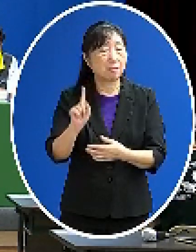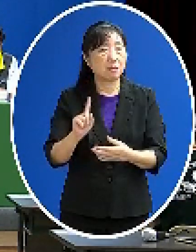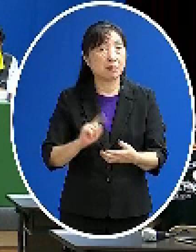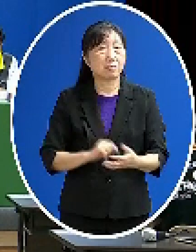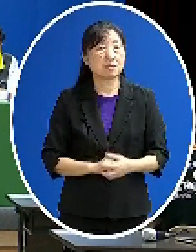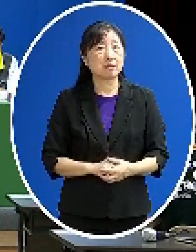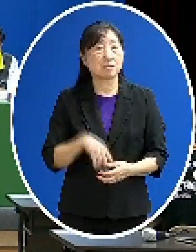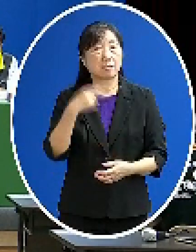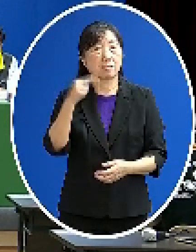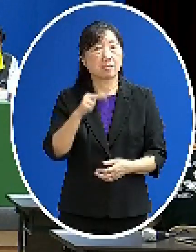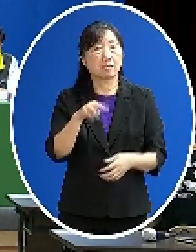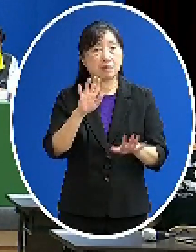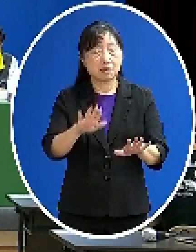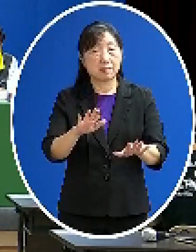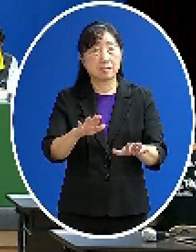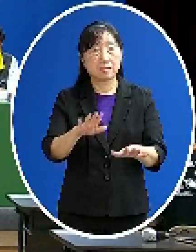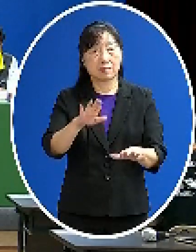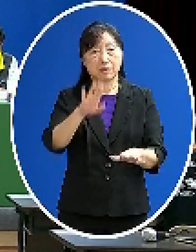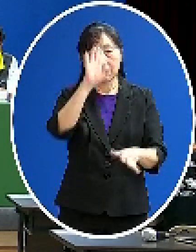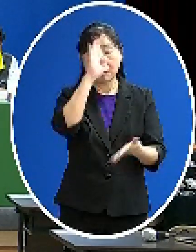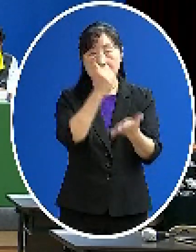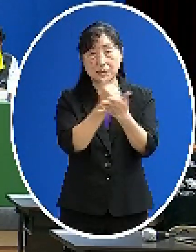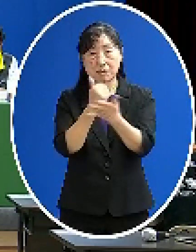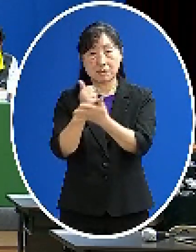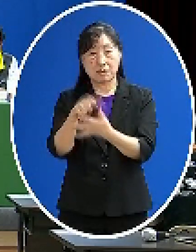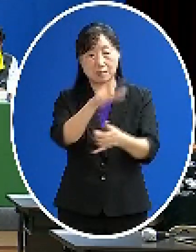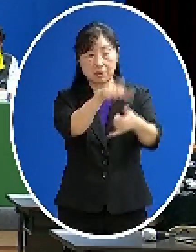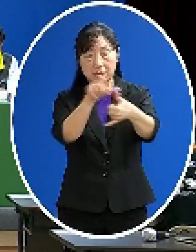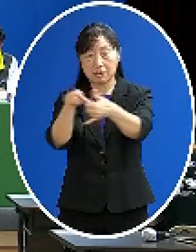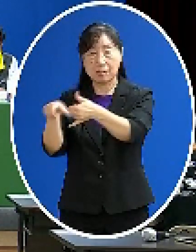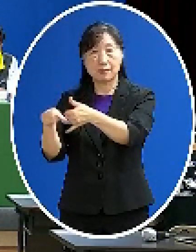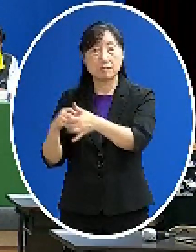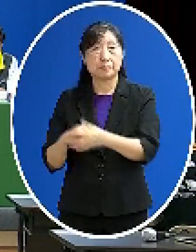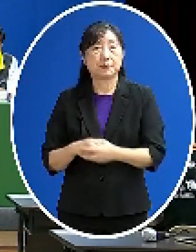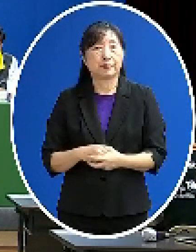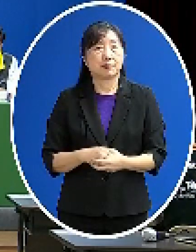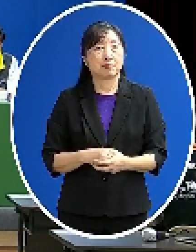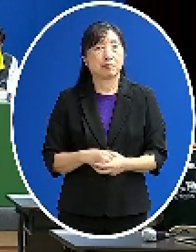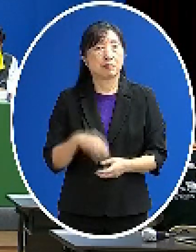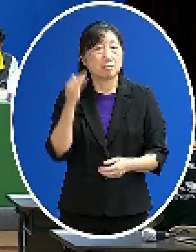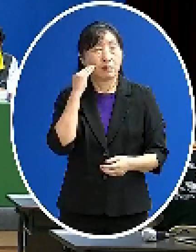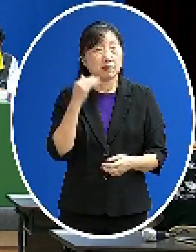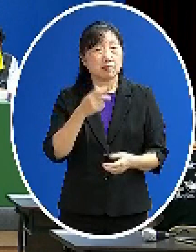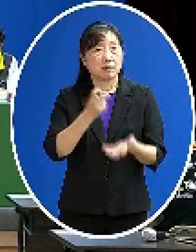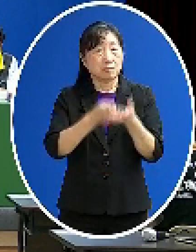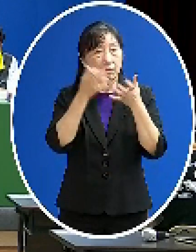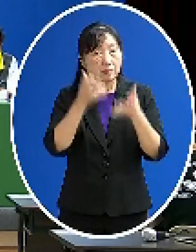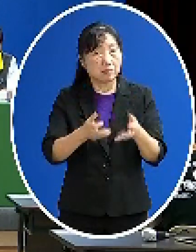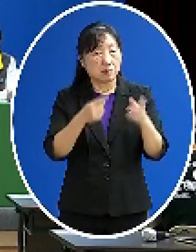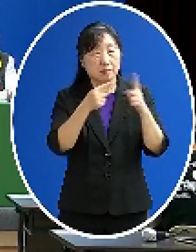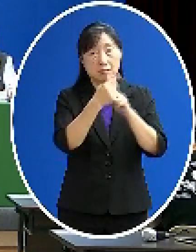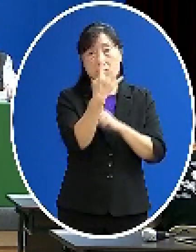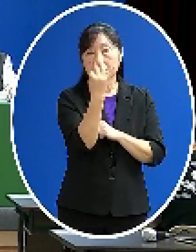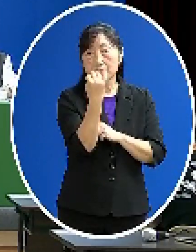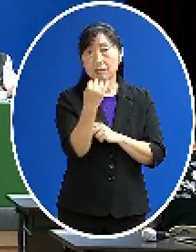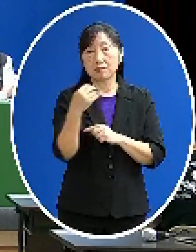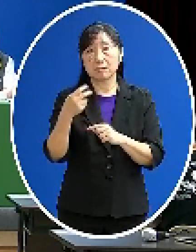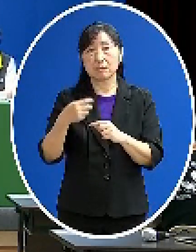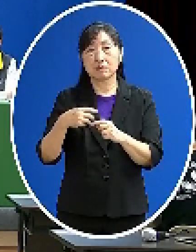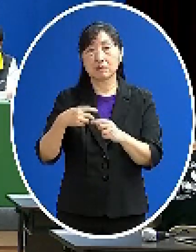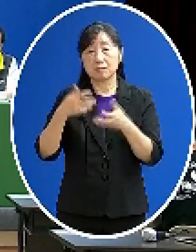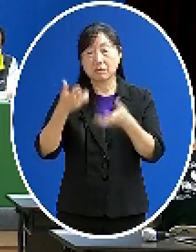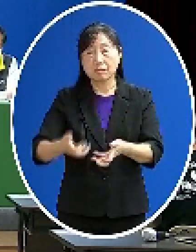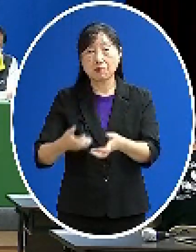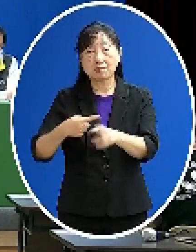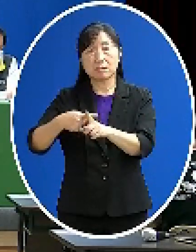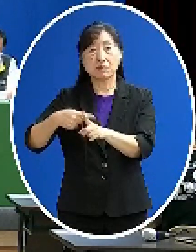請教 目前所有的確診個案當中個案嚴重肺炎的患者有多少 是否重症的情況